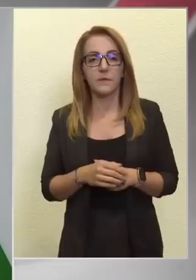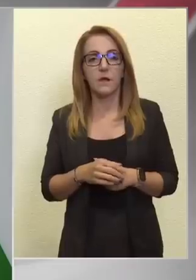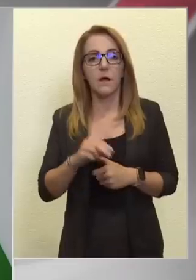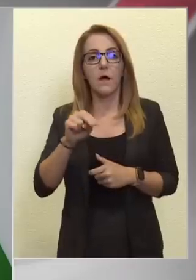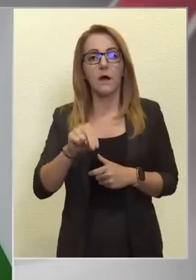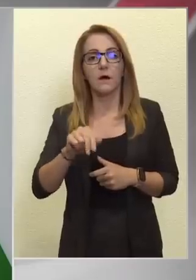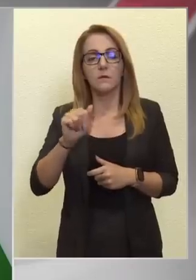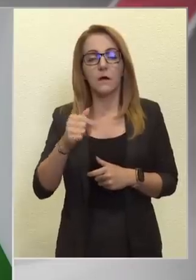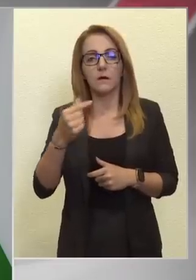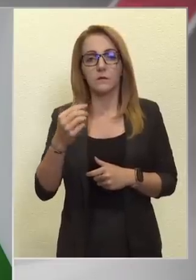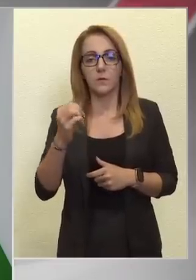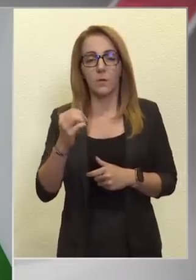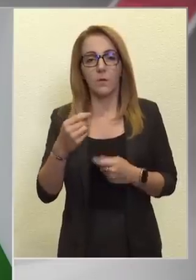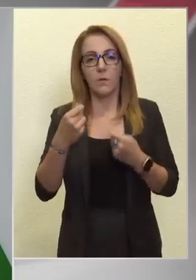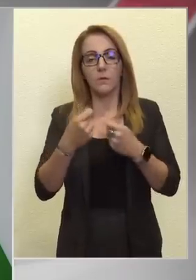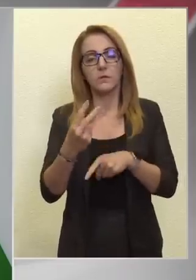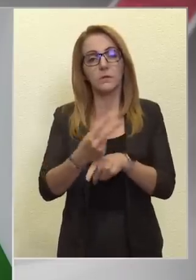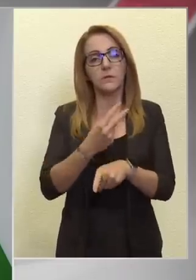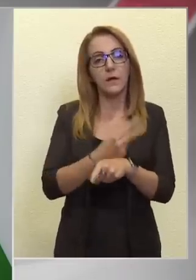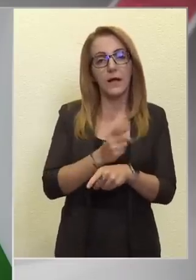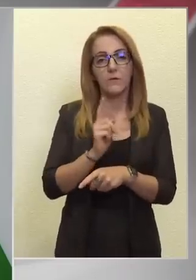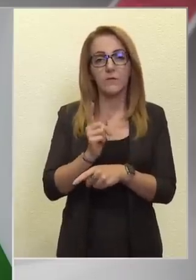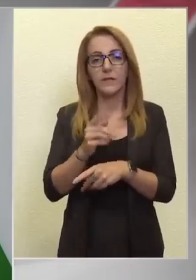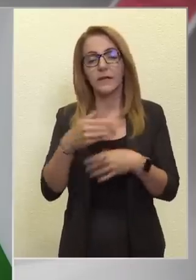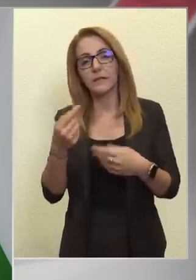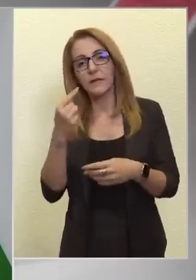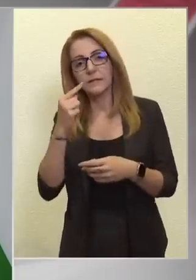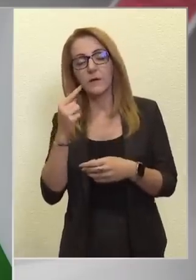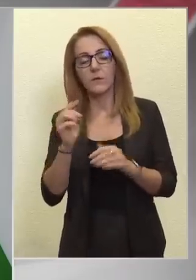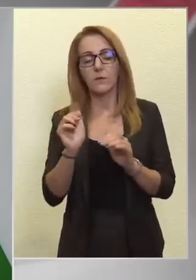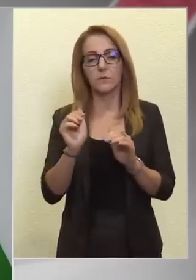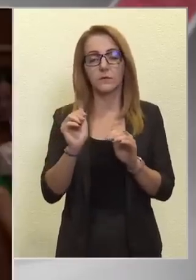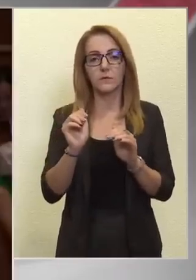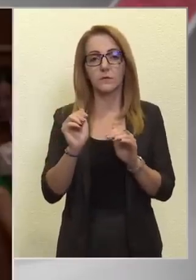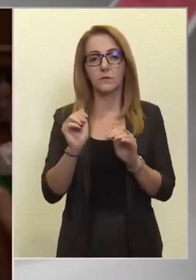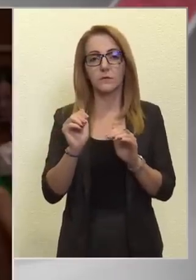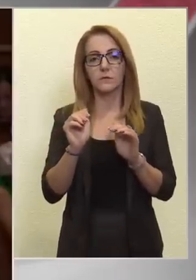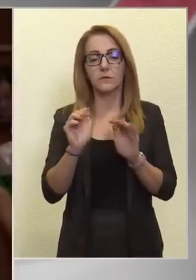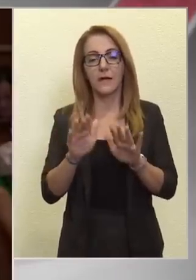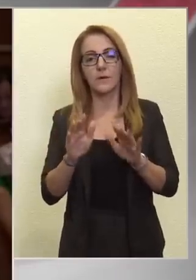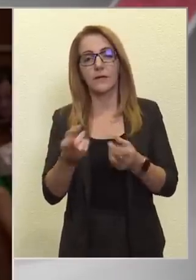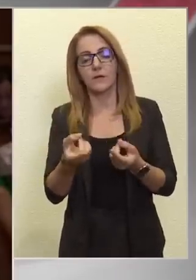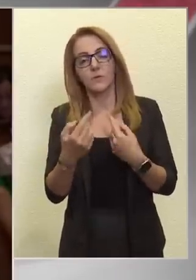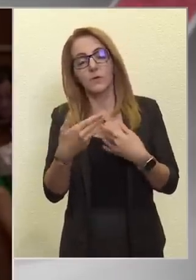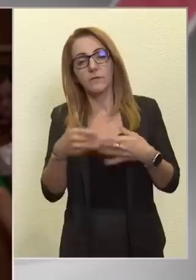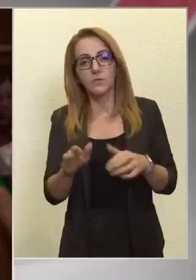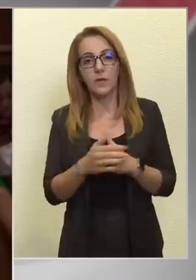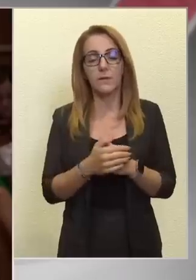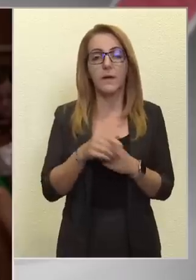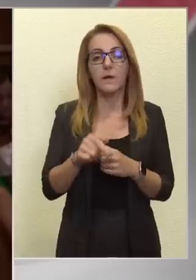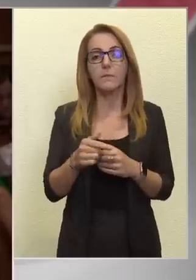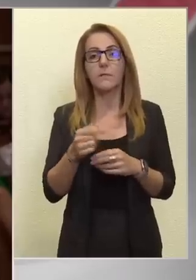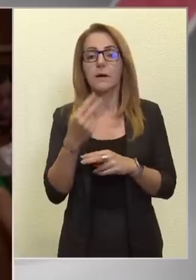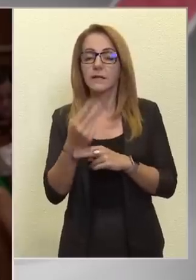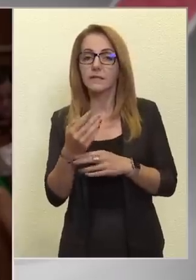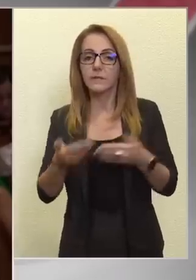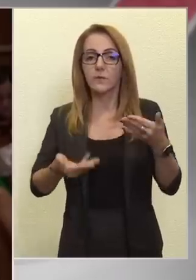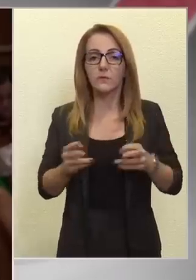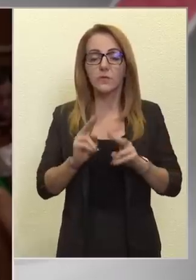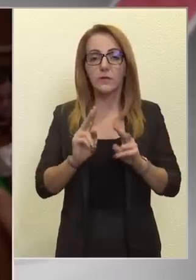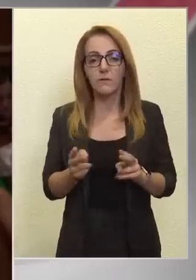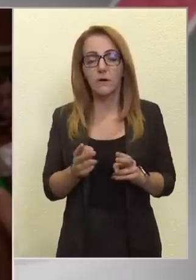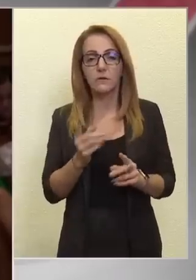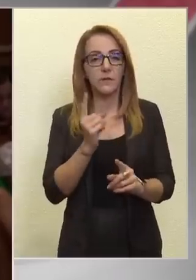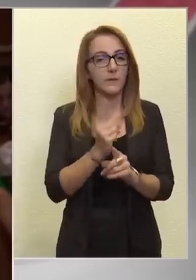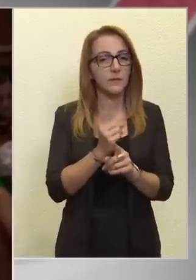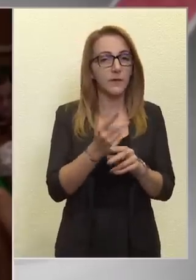NATO tagállam fenyegetette orosz támogatástól vagy sem. Ebben már vannak nézett különbségek, és ebben már nem értünk egyet több